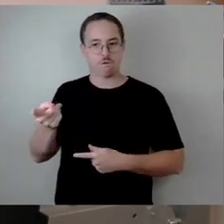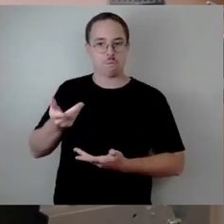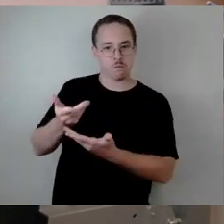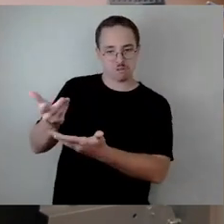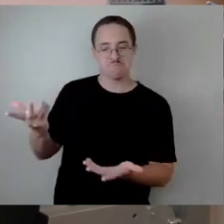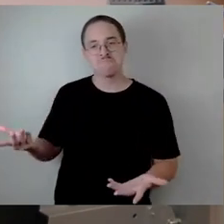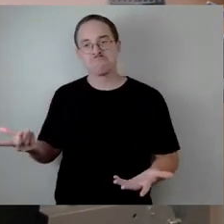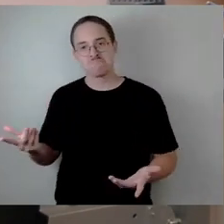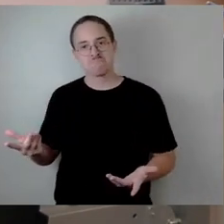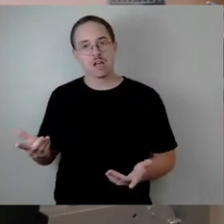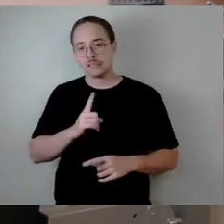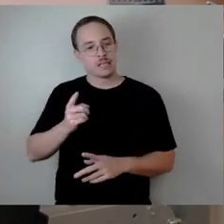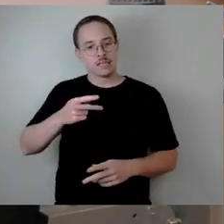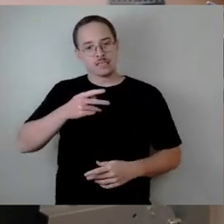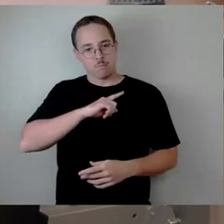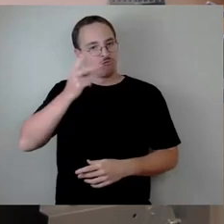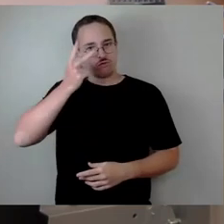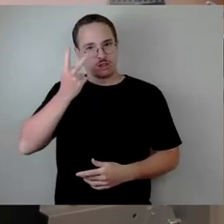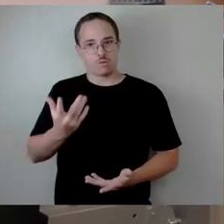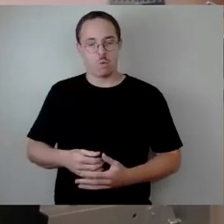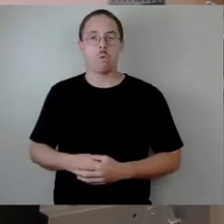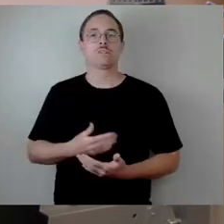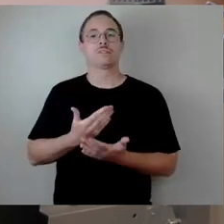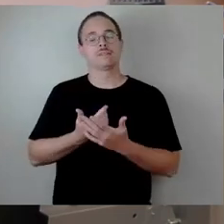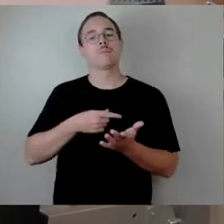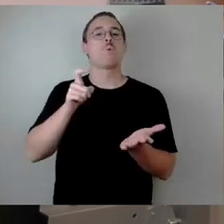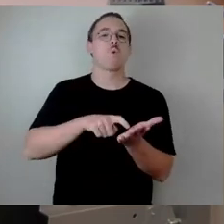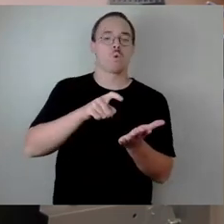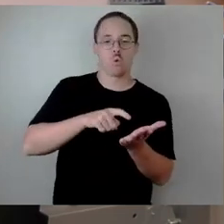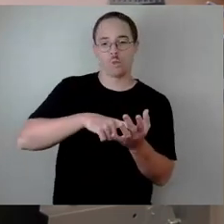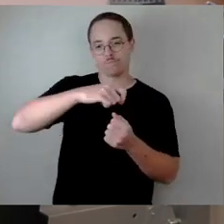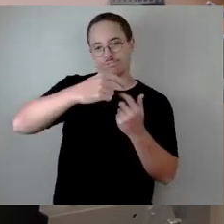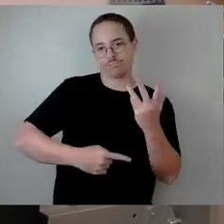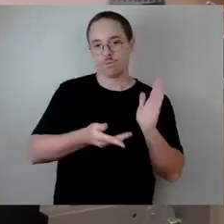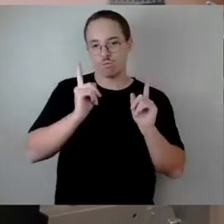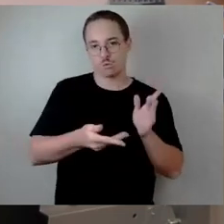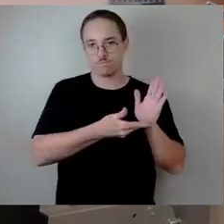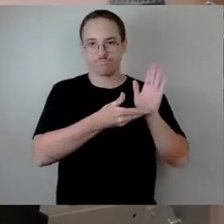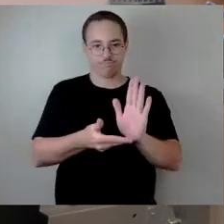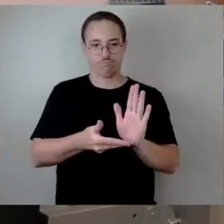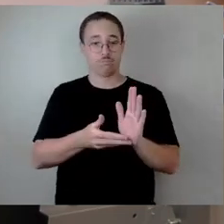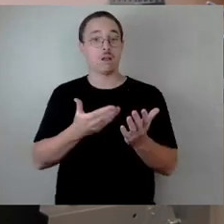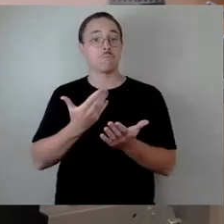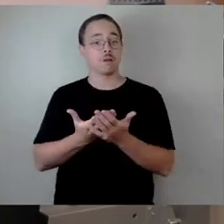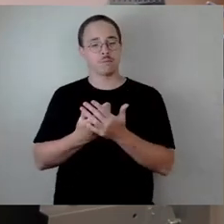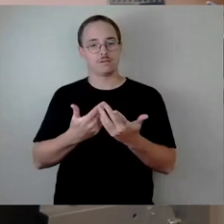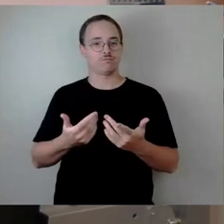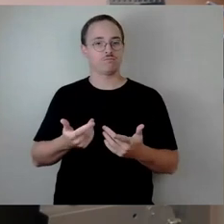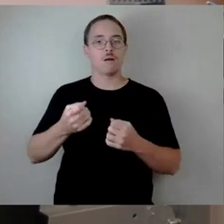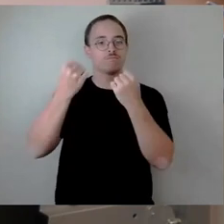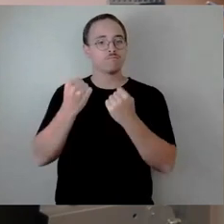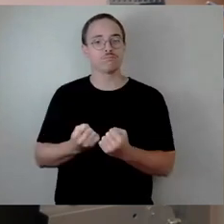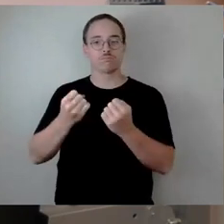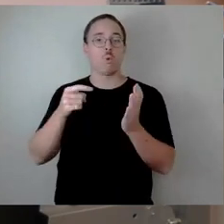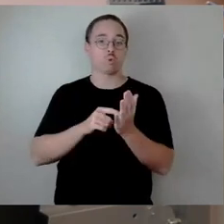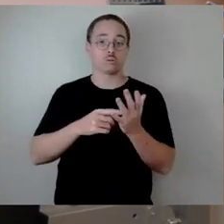eine begründungsbedürftige Sache und sie begründet sich eigentlich vor allen Dingen dadurch, dass Kleingärten